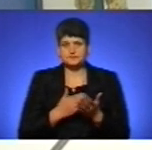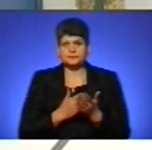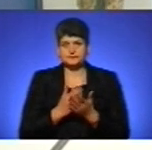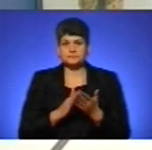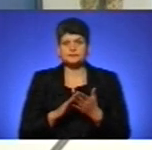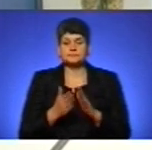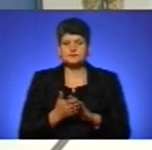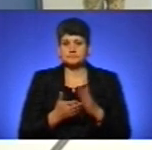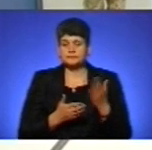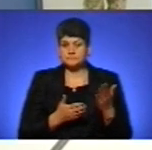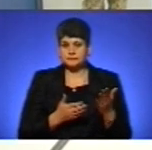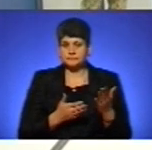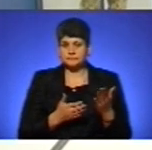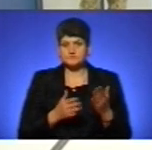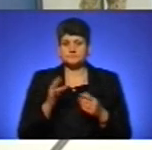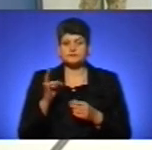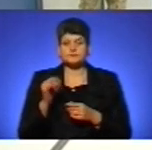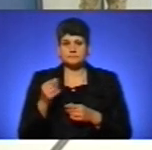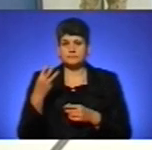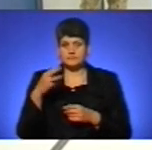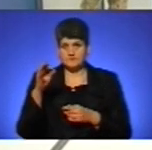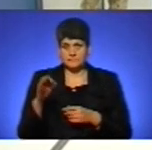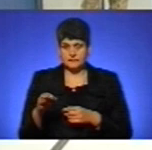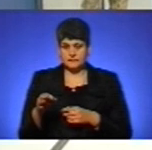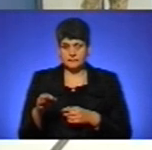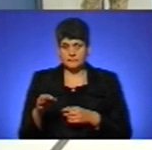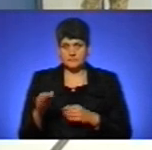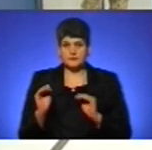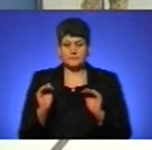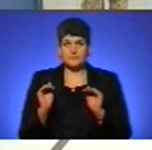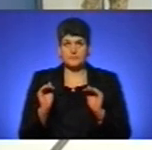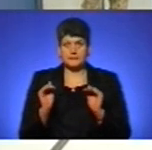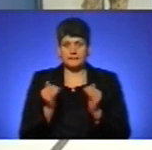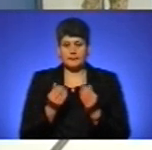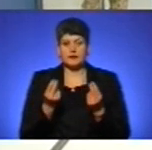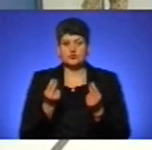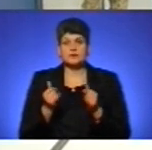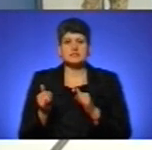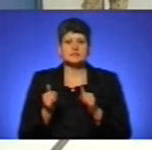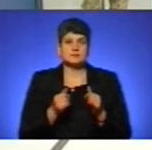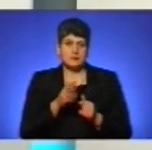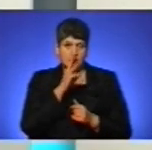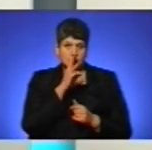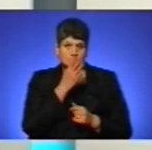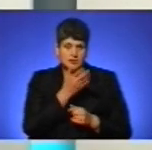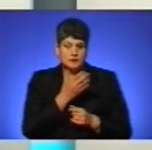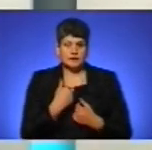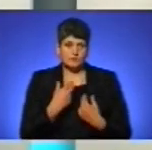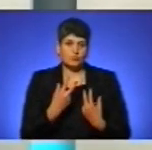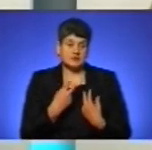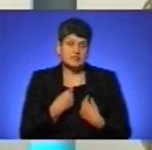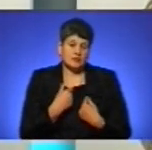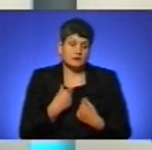контрактом на 30%. Мінімальне грошове забезпечення, яке нам обіцяють, і ми